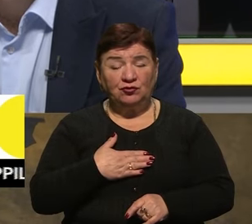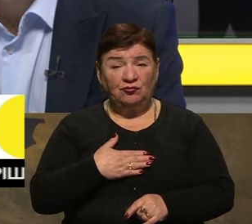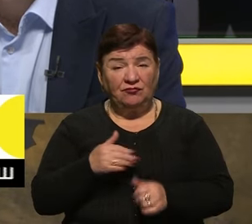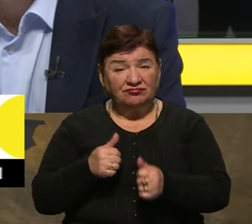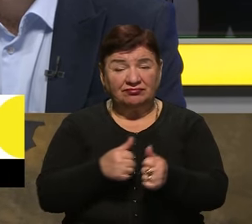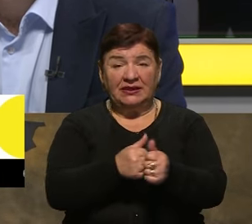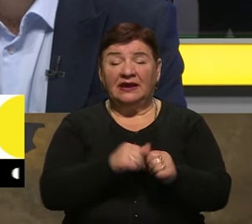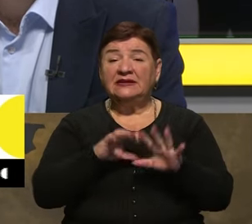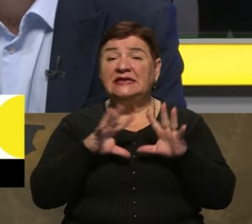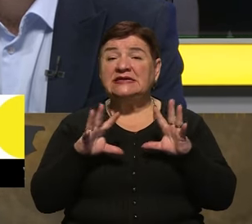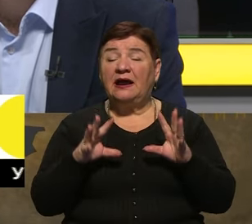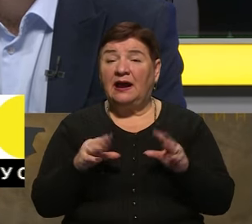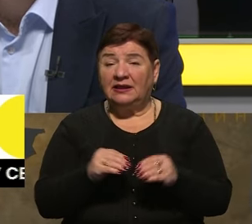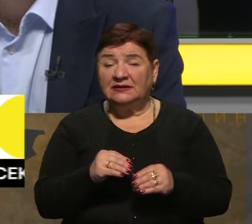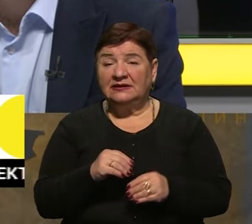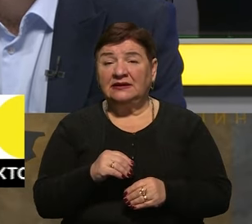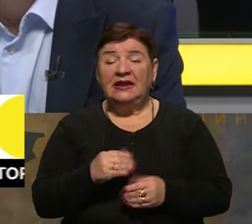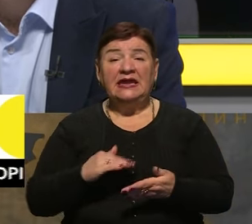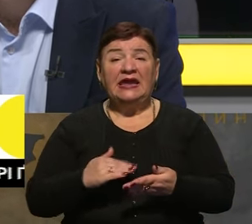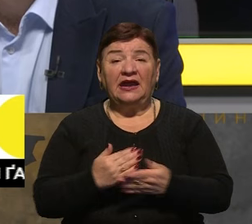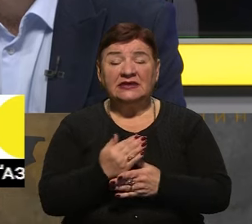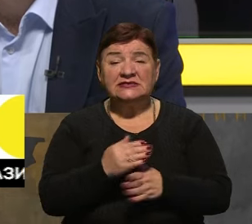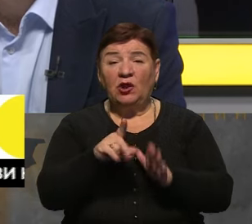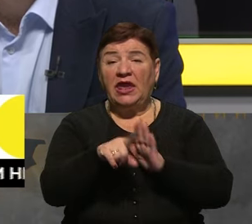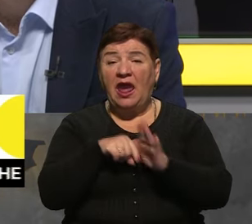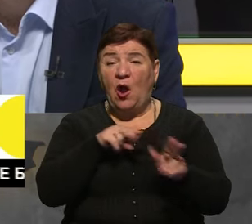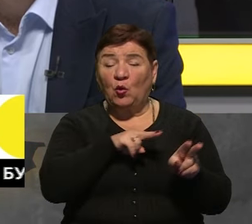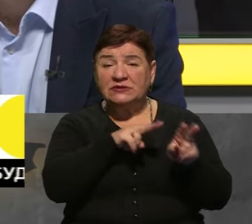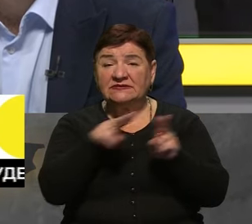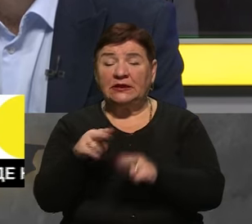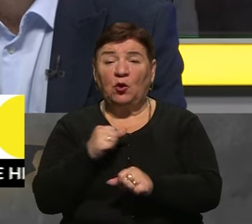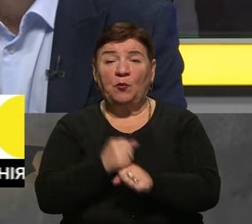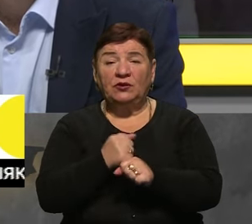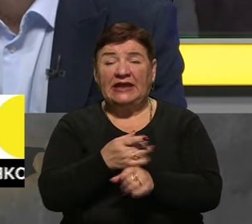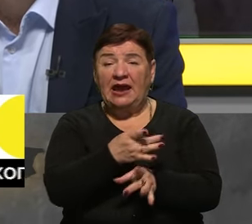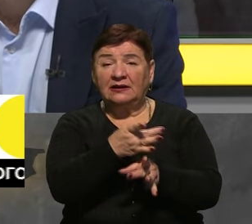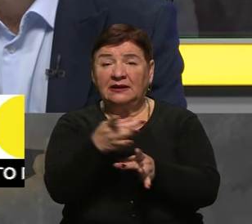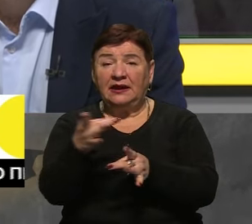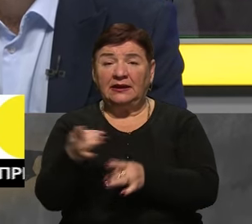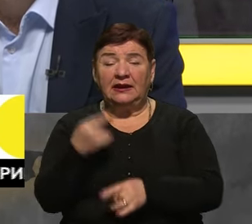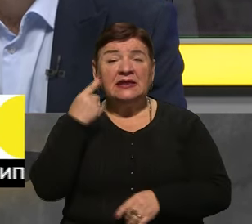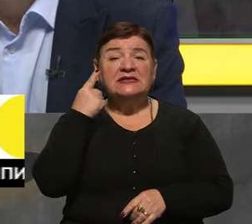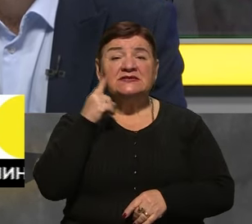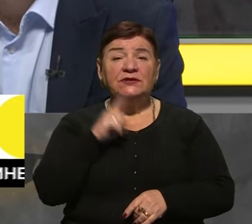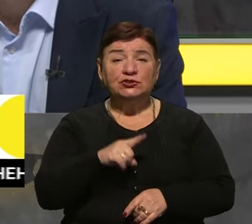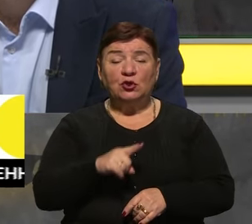на загал, за рахунок якісної розвідки, роботи артилерії, ну і, звісно,